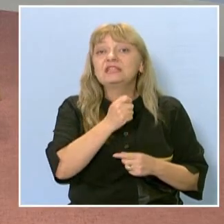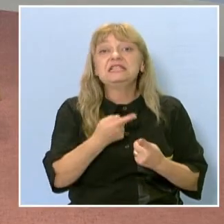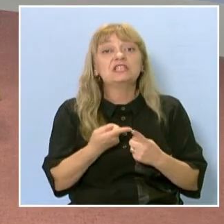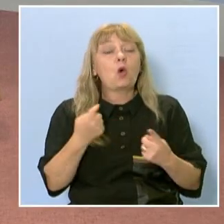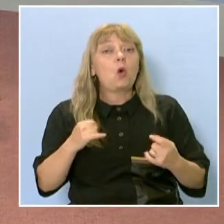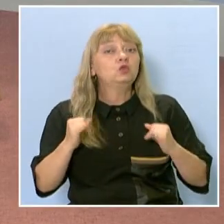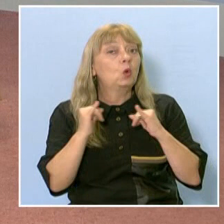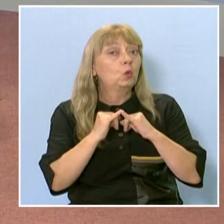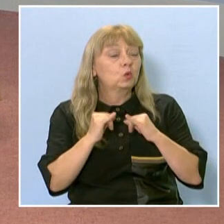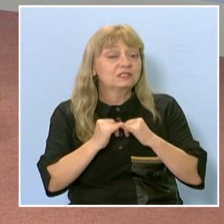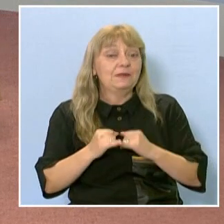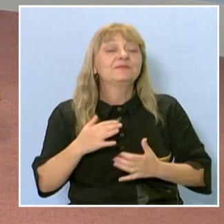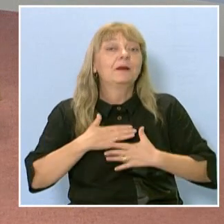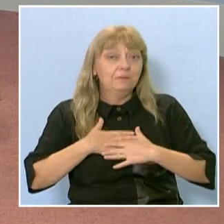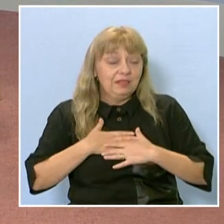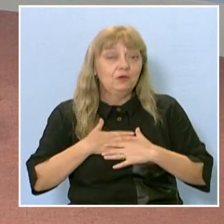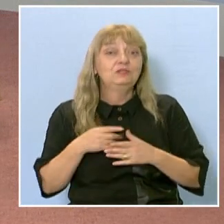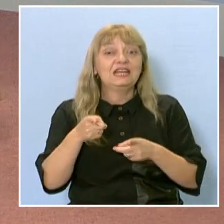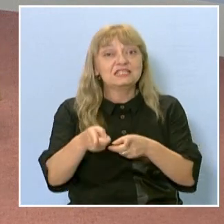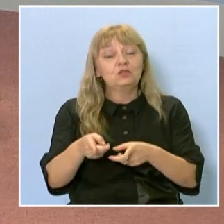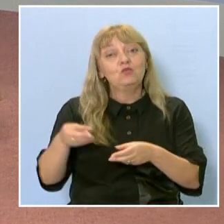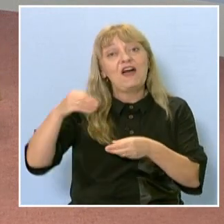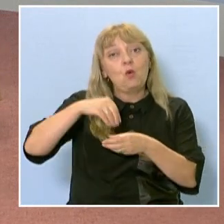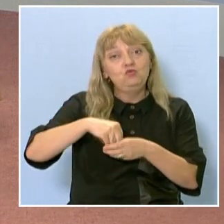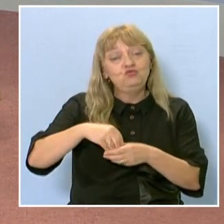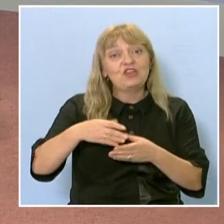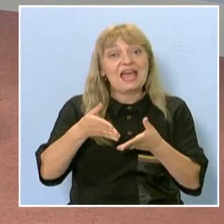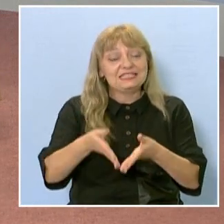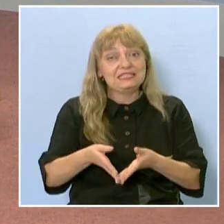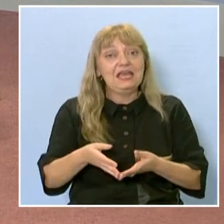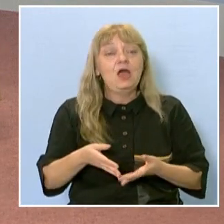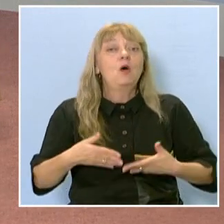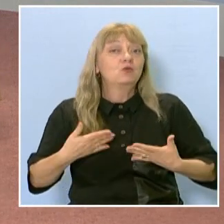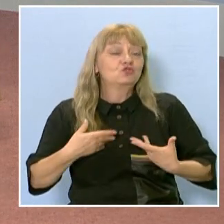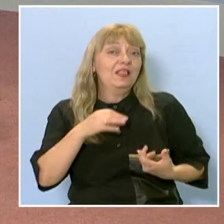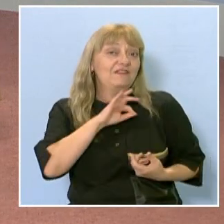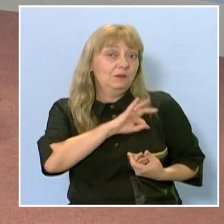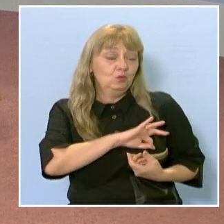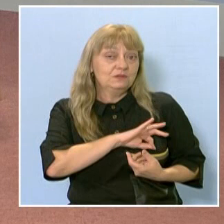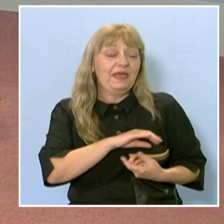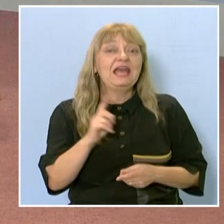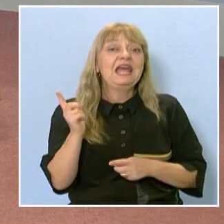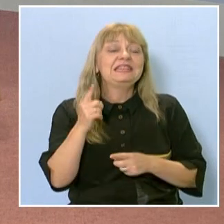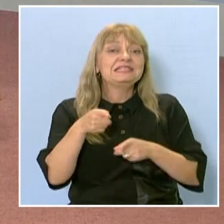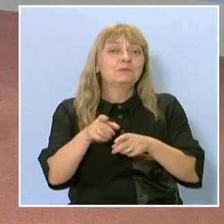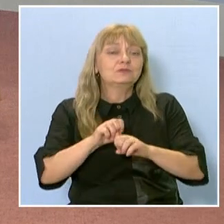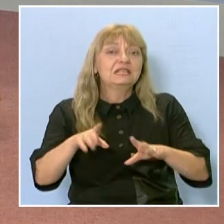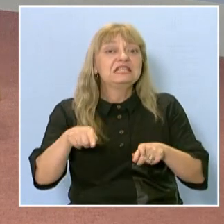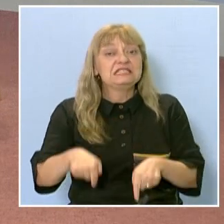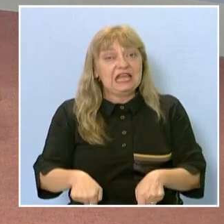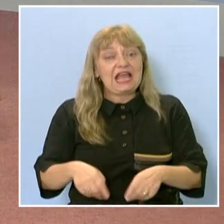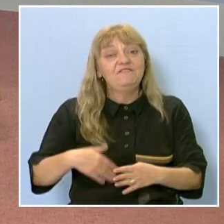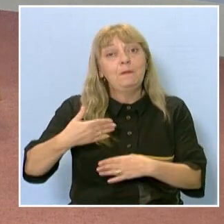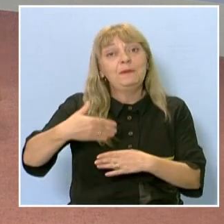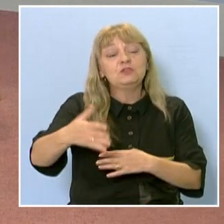развиваме. Благодаря ви за това отчастие. Успех ви пожелавам. Не само с подкаста. Сега ви предстои